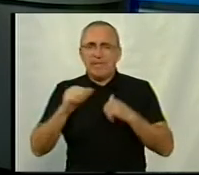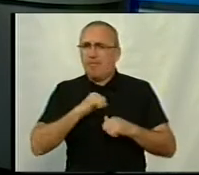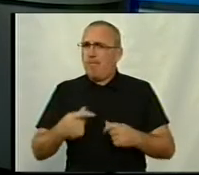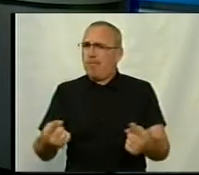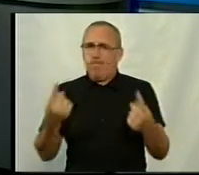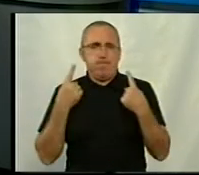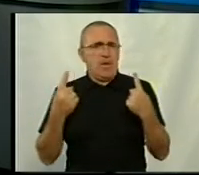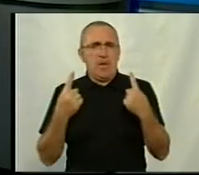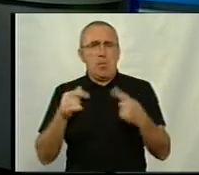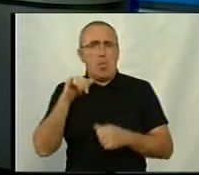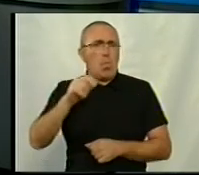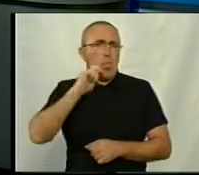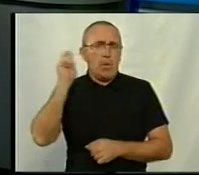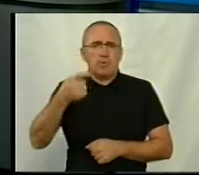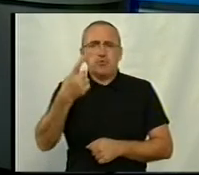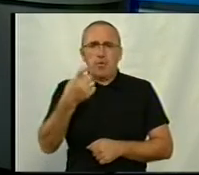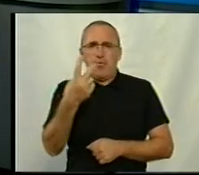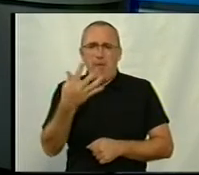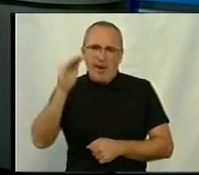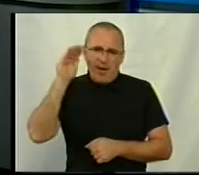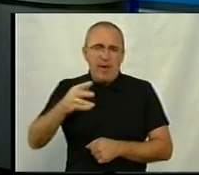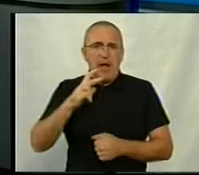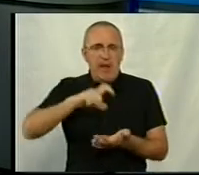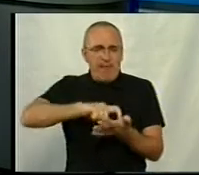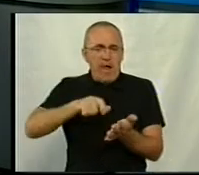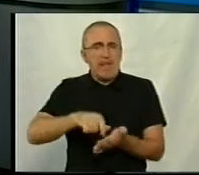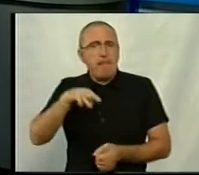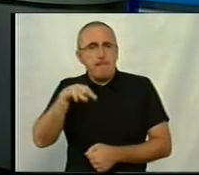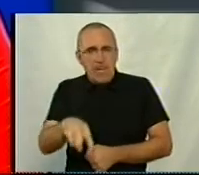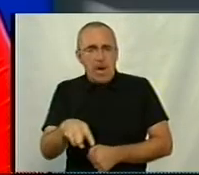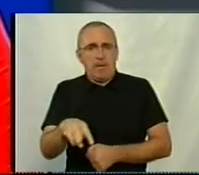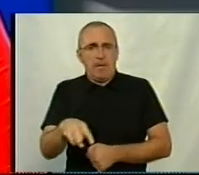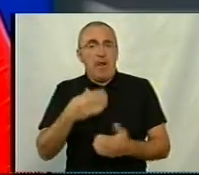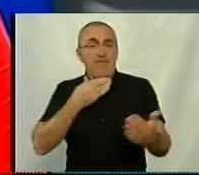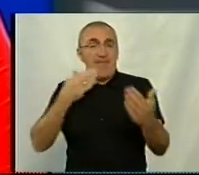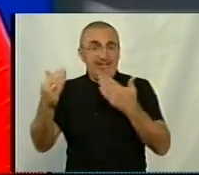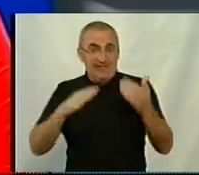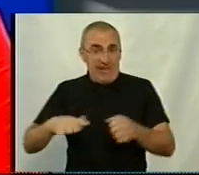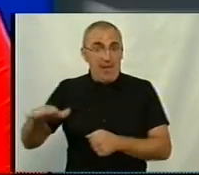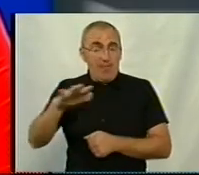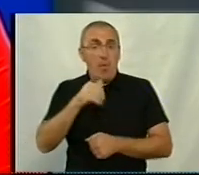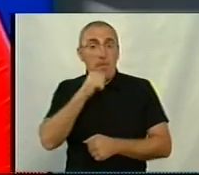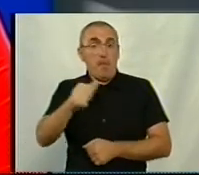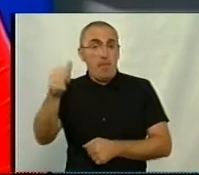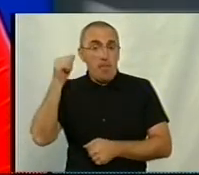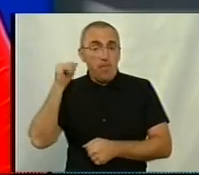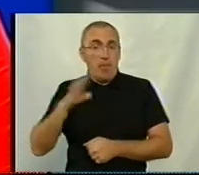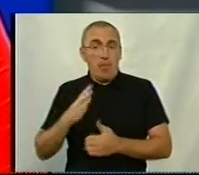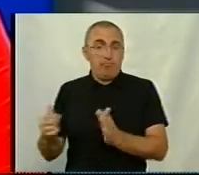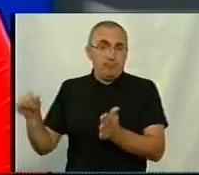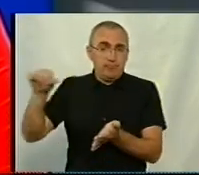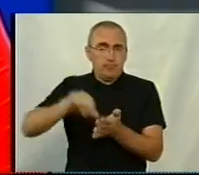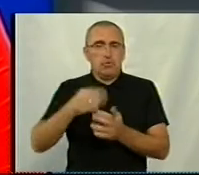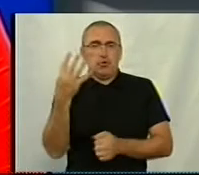в Україні, це 125 тисяч квадратних метрів. Виставка минулого року прийняла